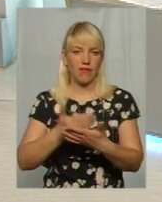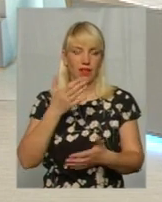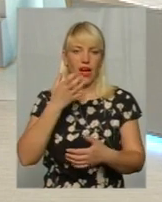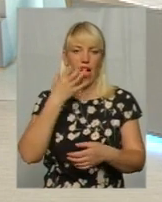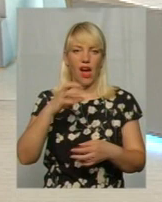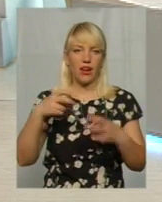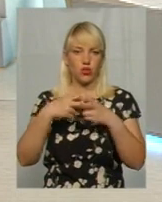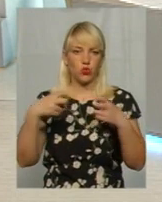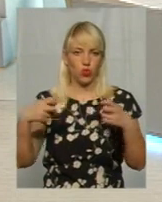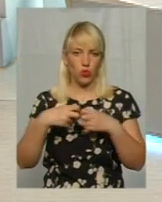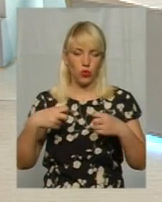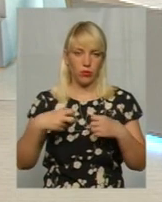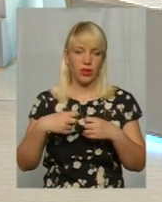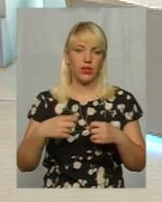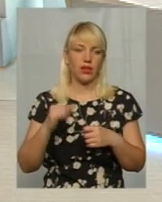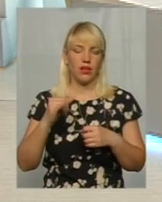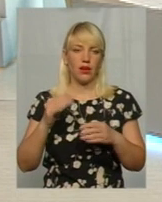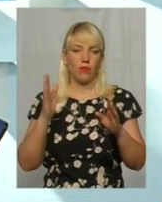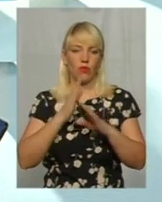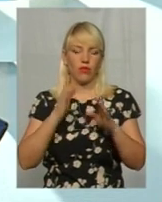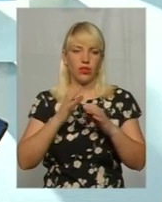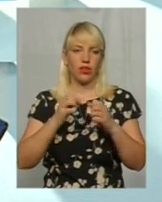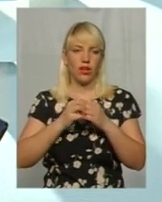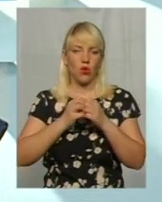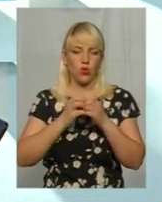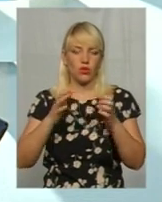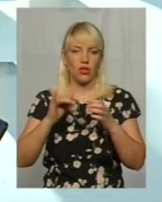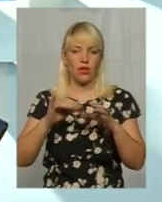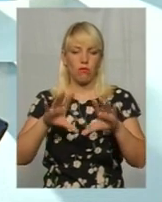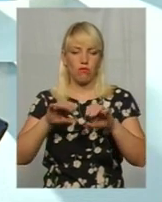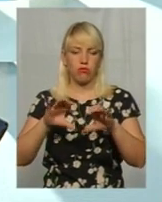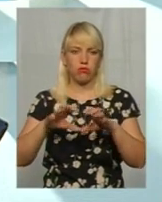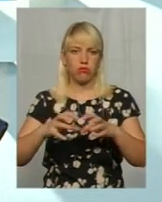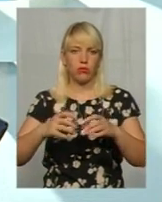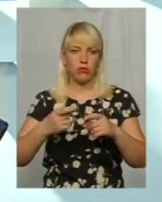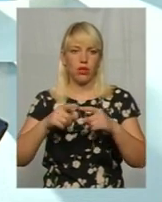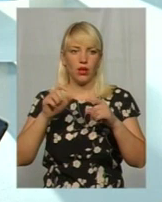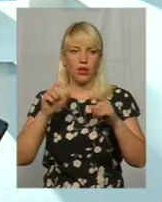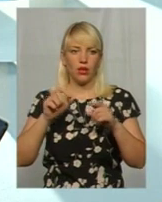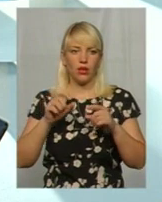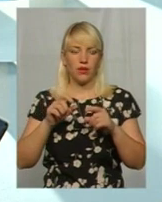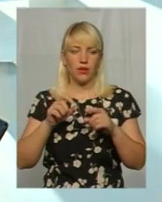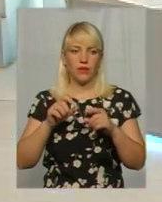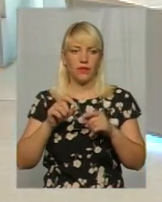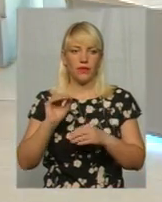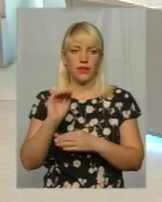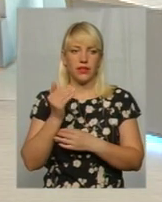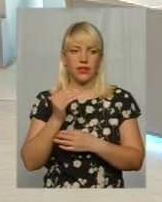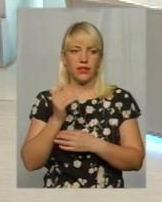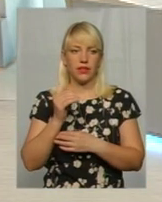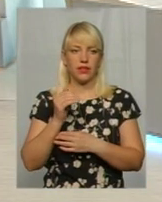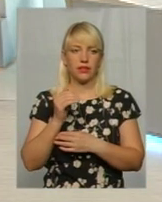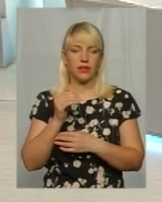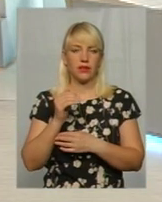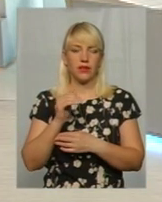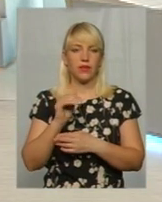повітря розширюється і, відповідно, пружність батуту стає набагато більша, щоб просто дитина правильно